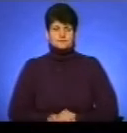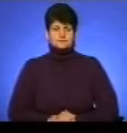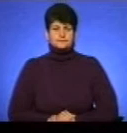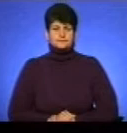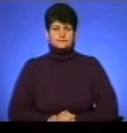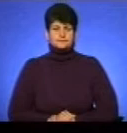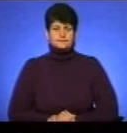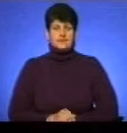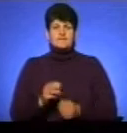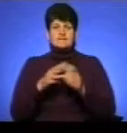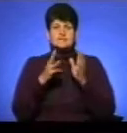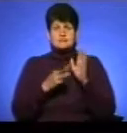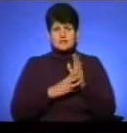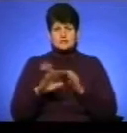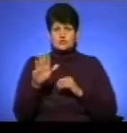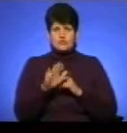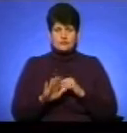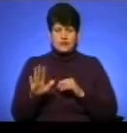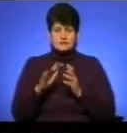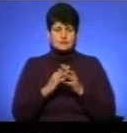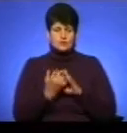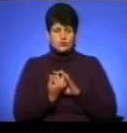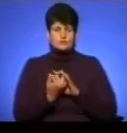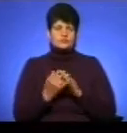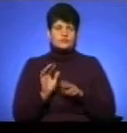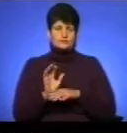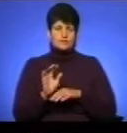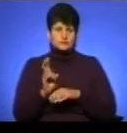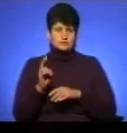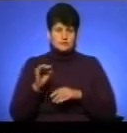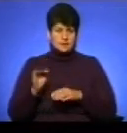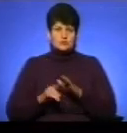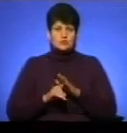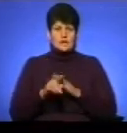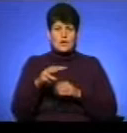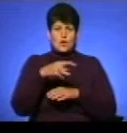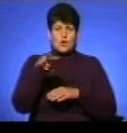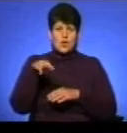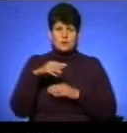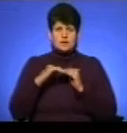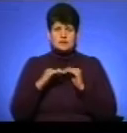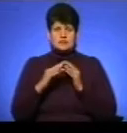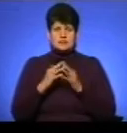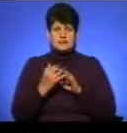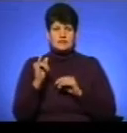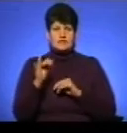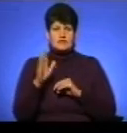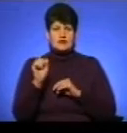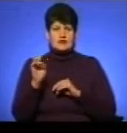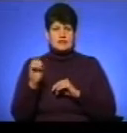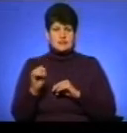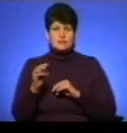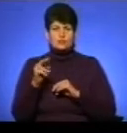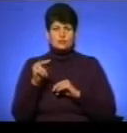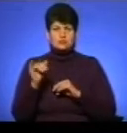Зазначу, 18 вересня аграрії підприємства «Агрополісу» розпочали кроплення полів на території села Івани Пусти Борщівського